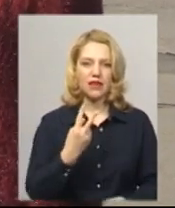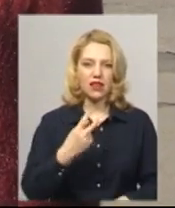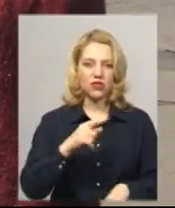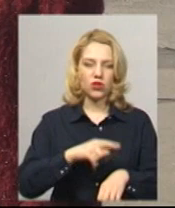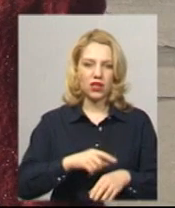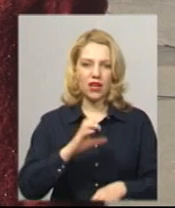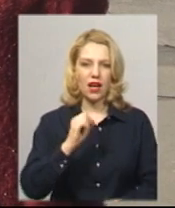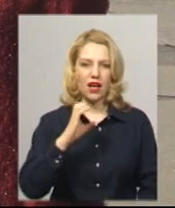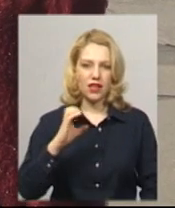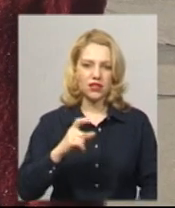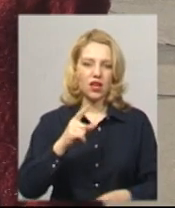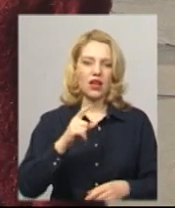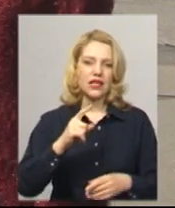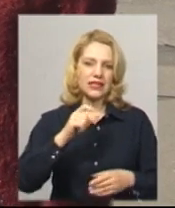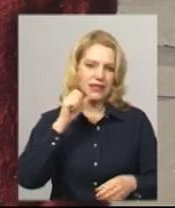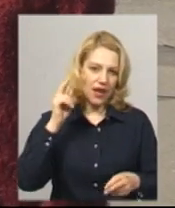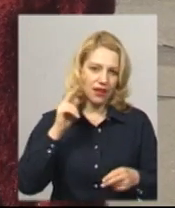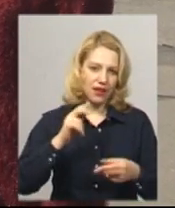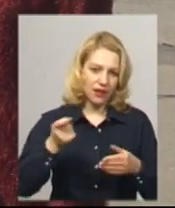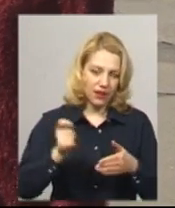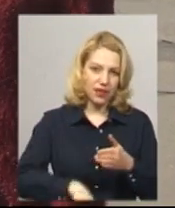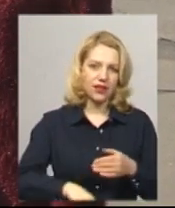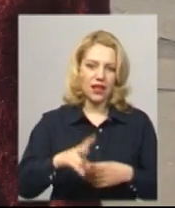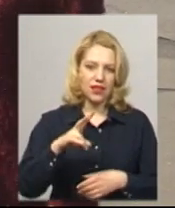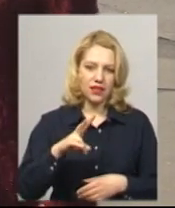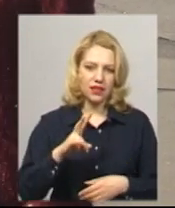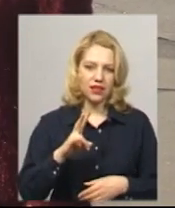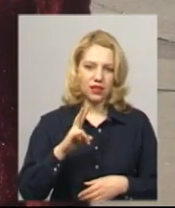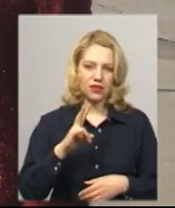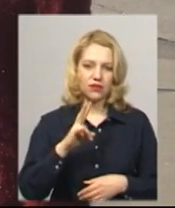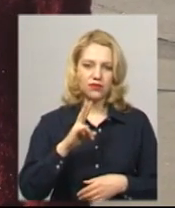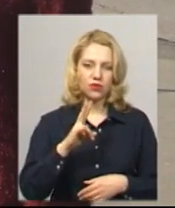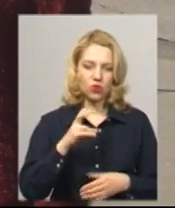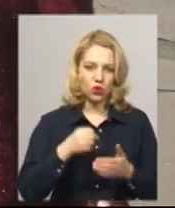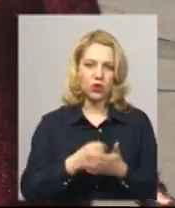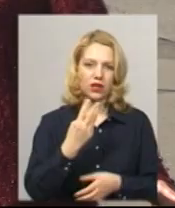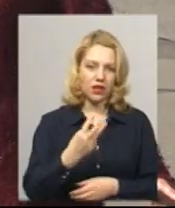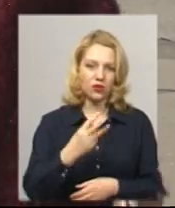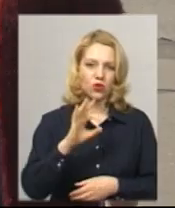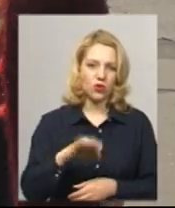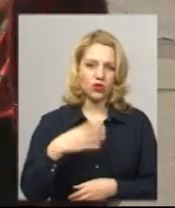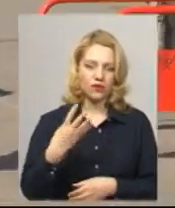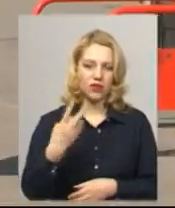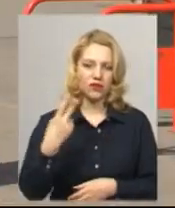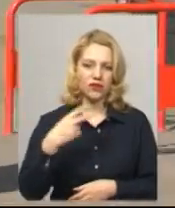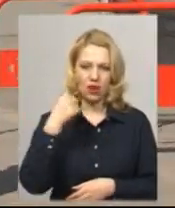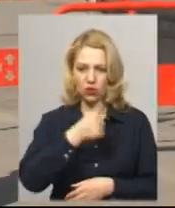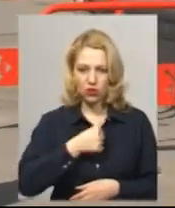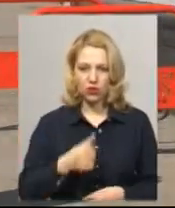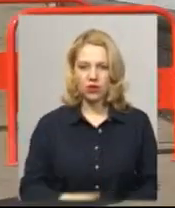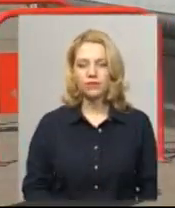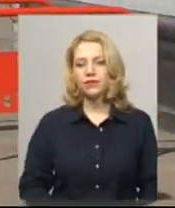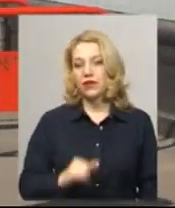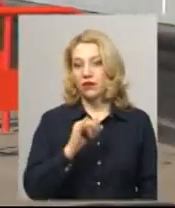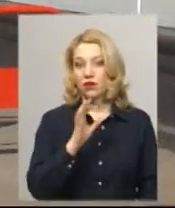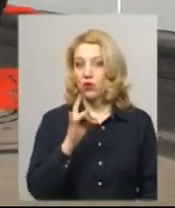автостанція закрита. На карантин. До 3-го, 4-го, 2020 року. Все, що я вам можу сказати. Ігор Крунь